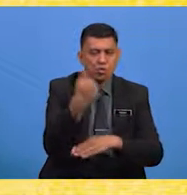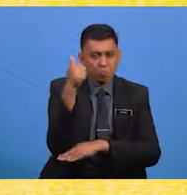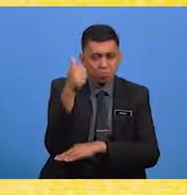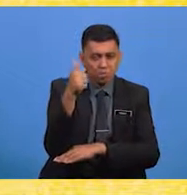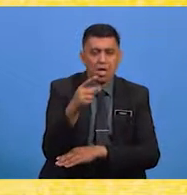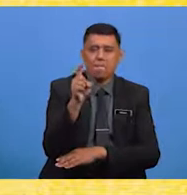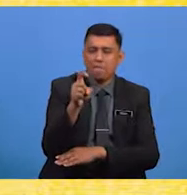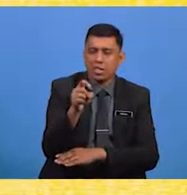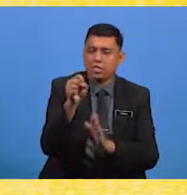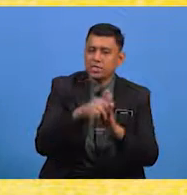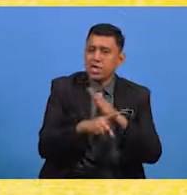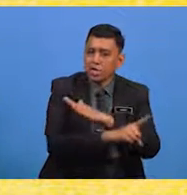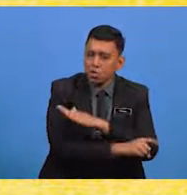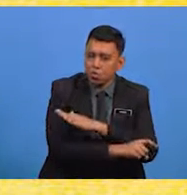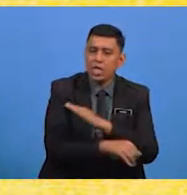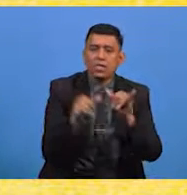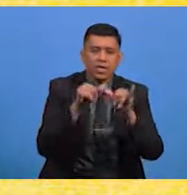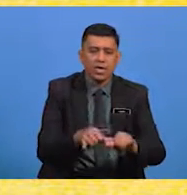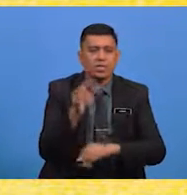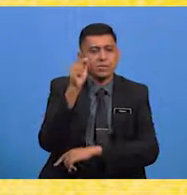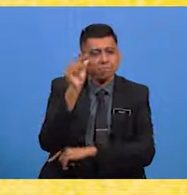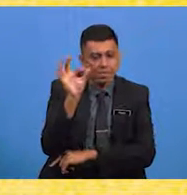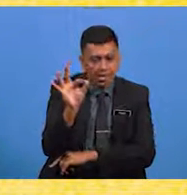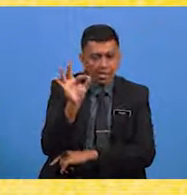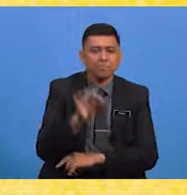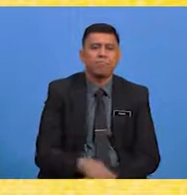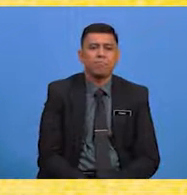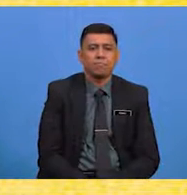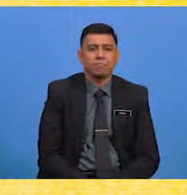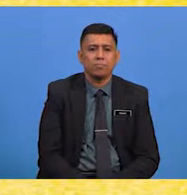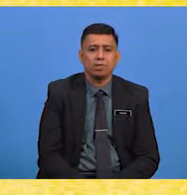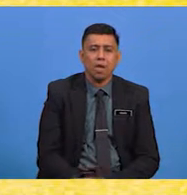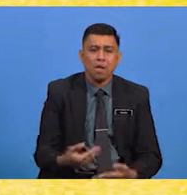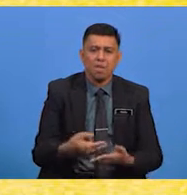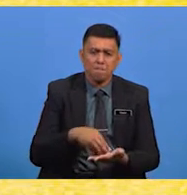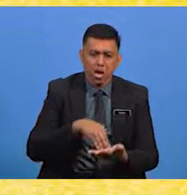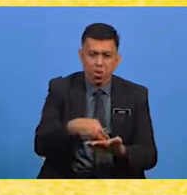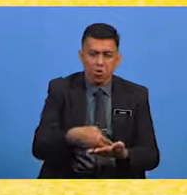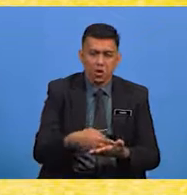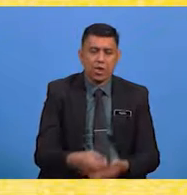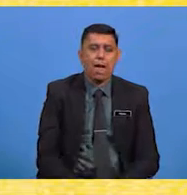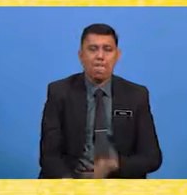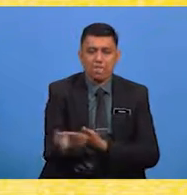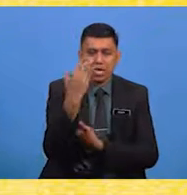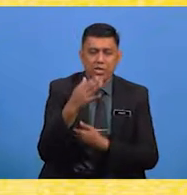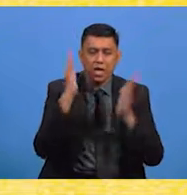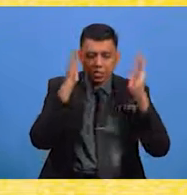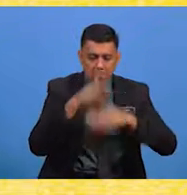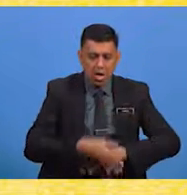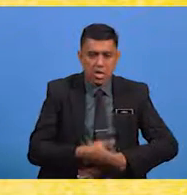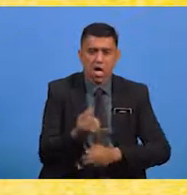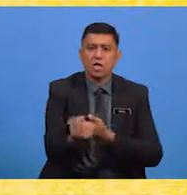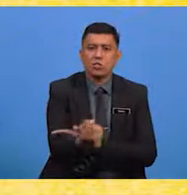Mati seekor, tinggal sembilan Bangun pagi, sembayang subuh